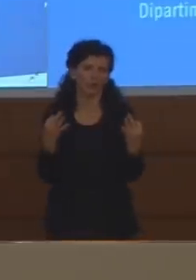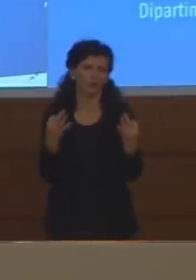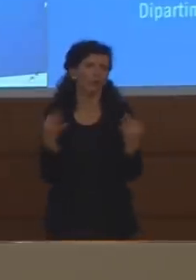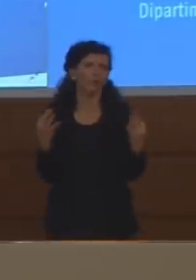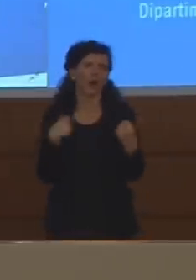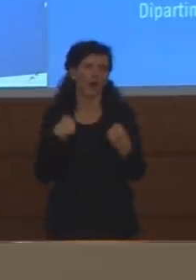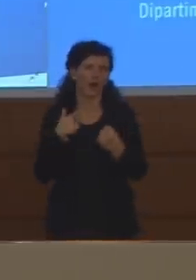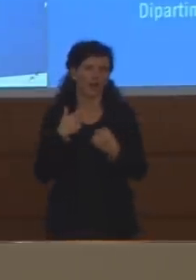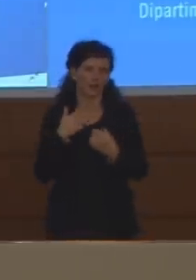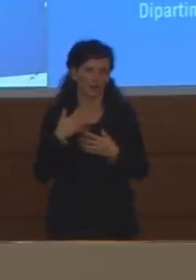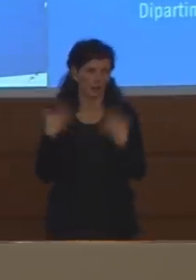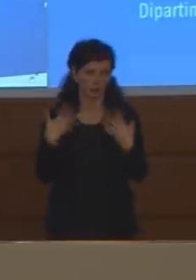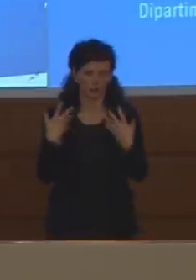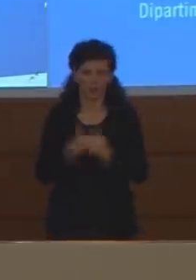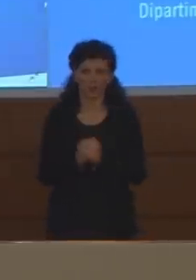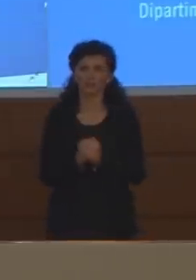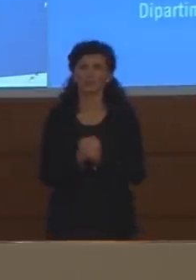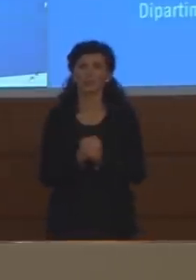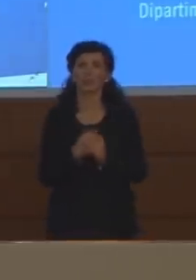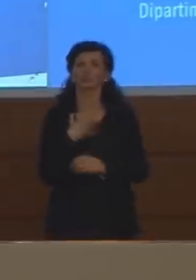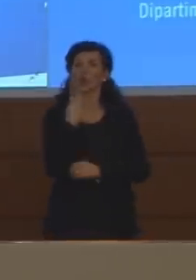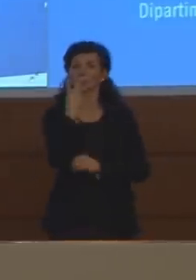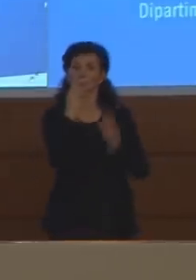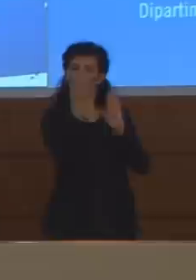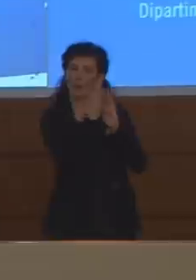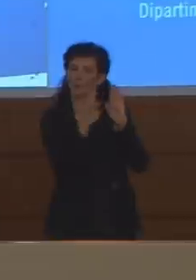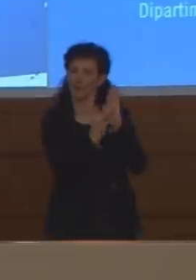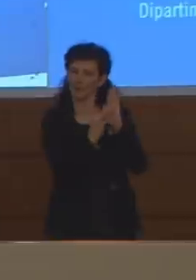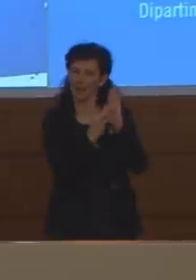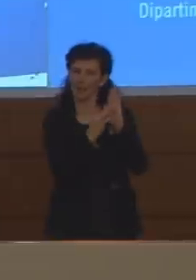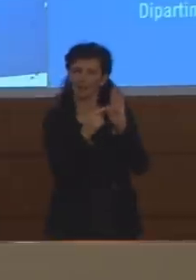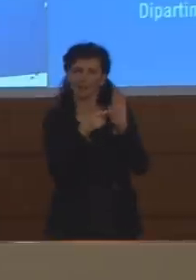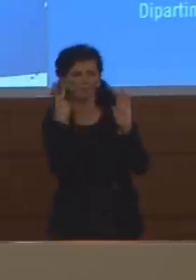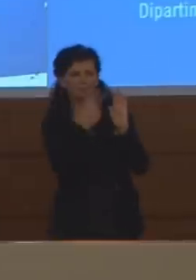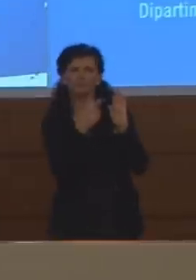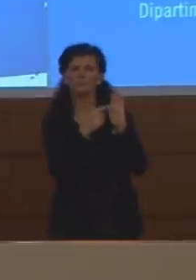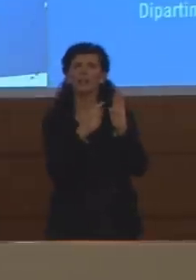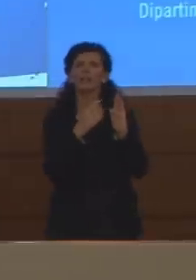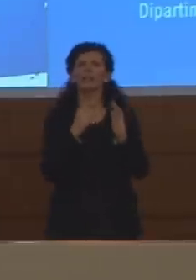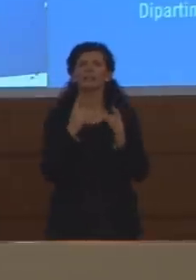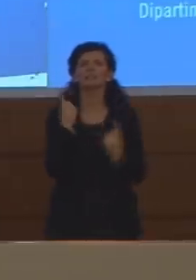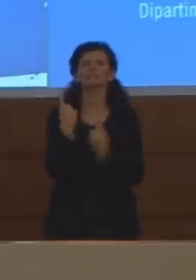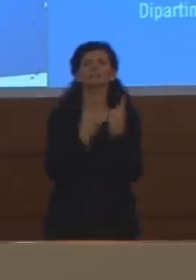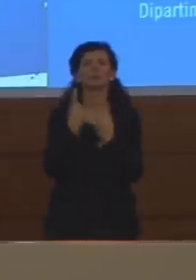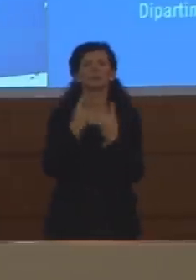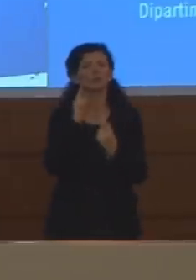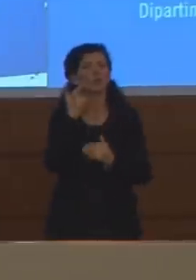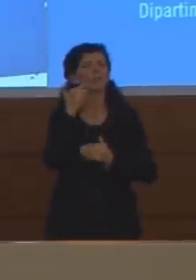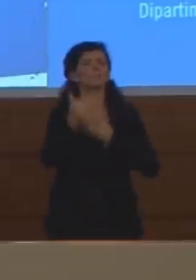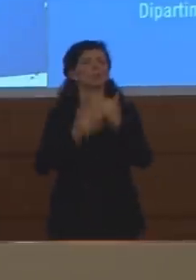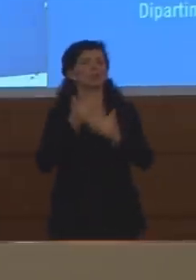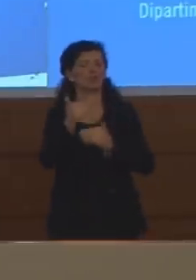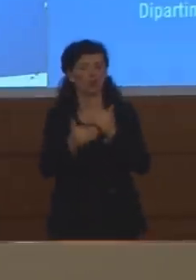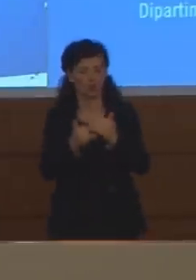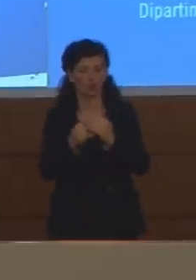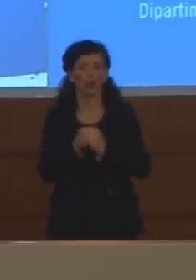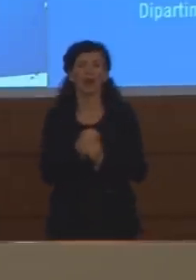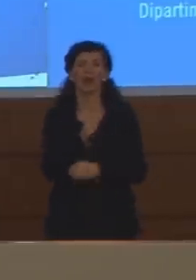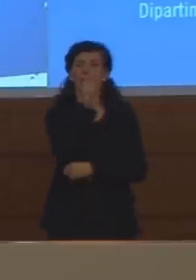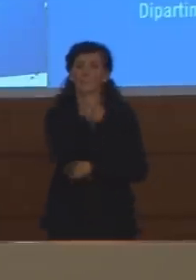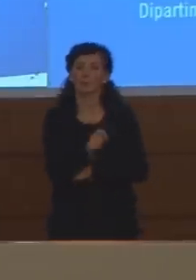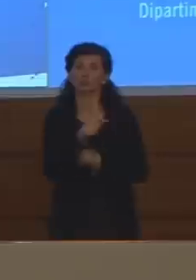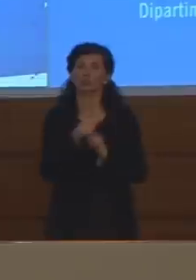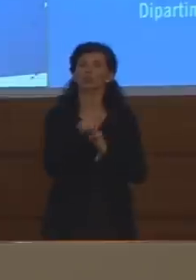che positivamente indicano un miglioramento della situazione quando sono positivi, che sono le persone in